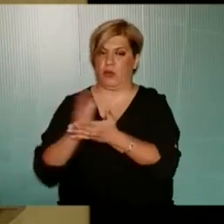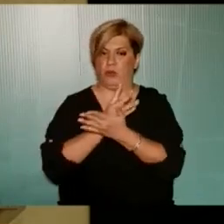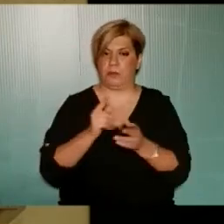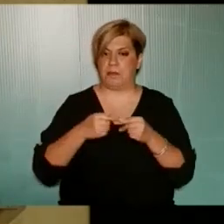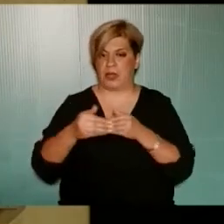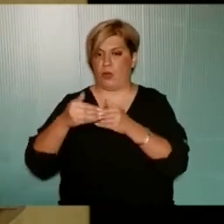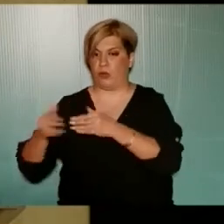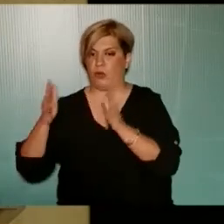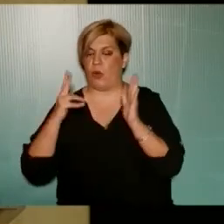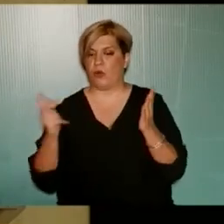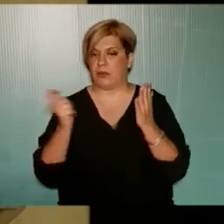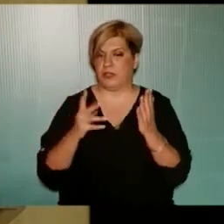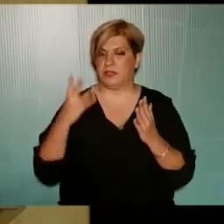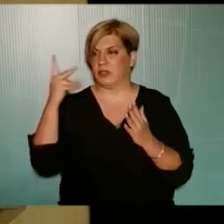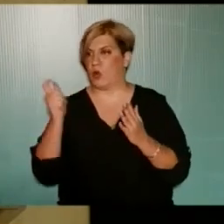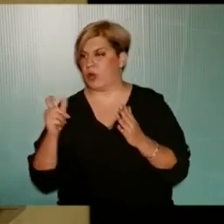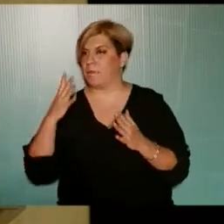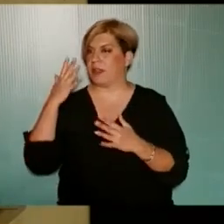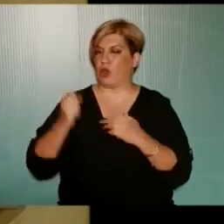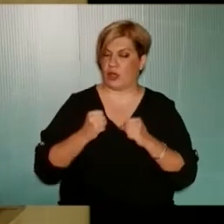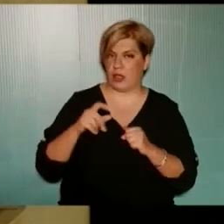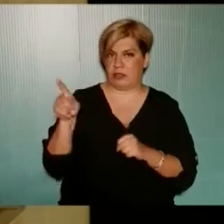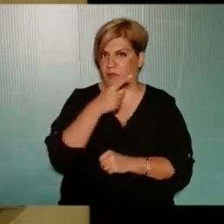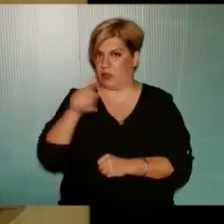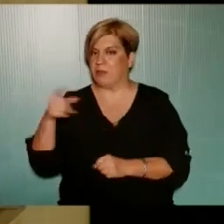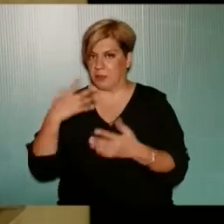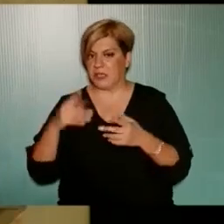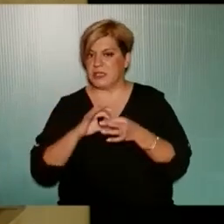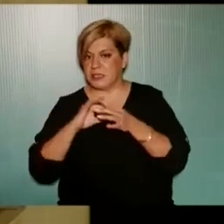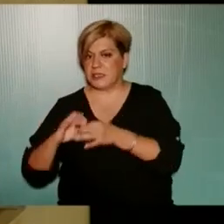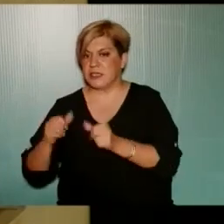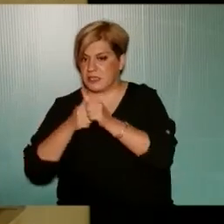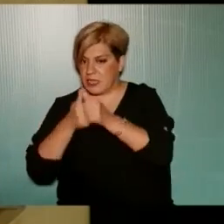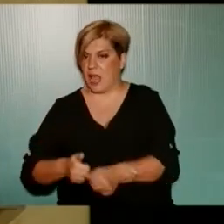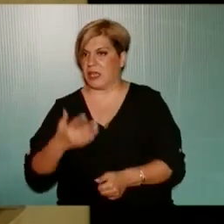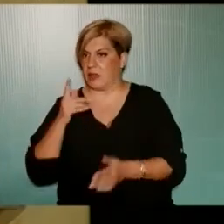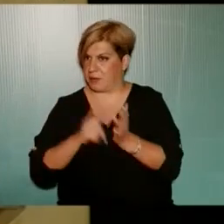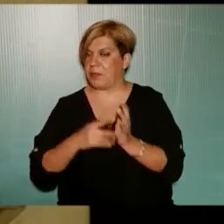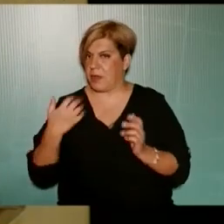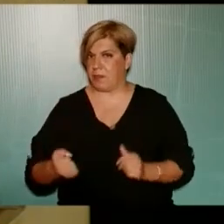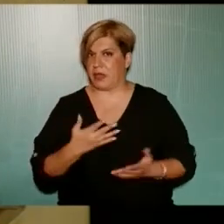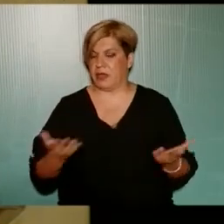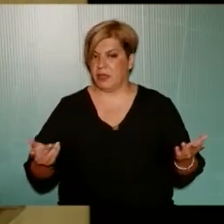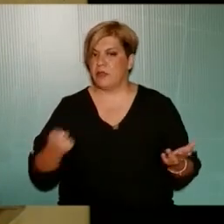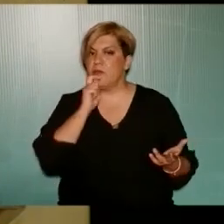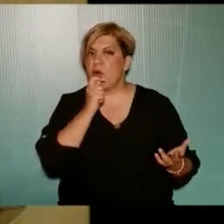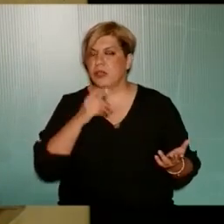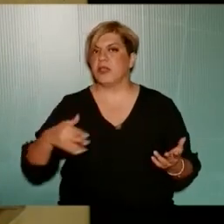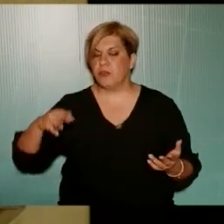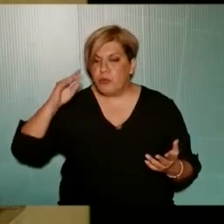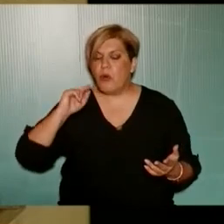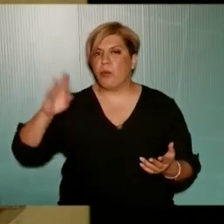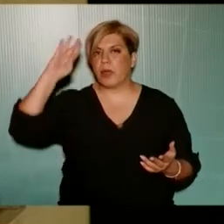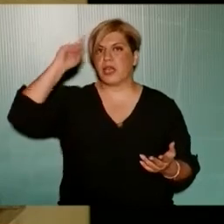περιόδους 8 μήνες, 4 χρόνια, 5 χρόνια κλπ. Υπάρχει μια συνέχεια. Και όντως υπάρχει συνέχεια. Σε αυτή την πολιτική που υπηρετείτε